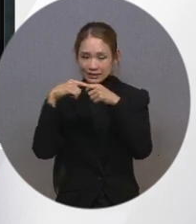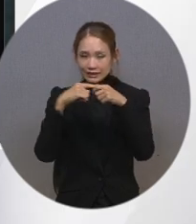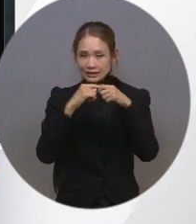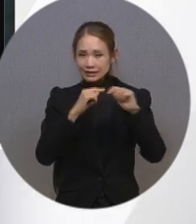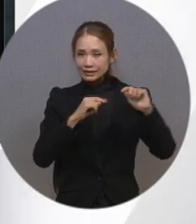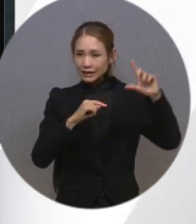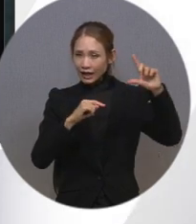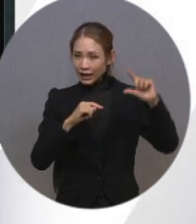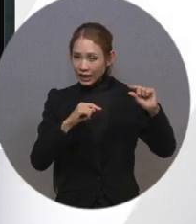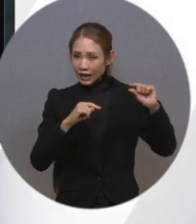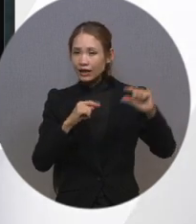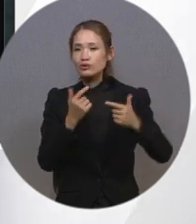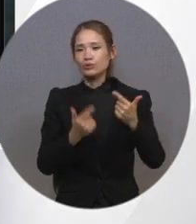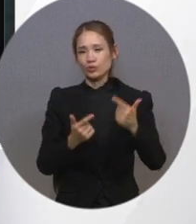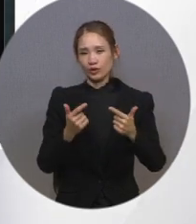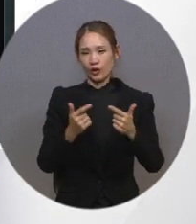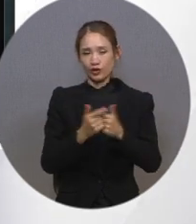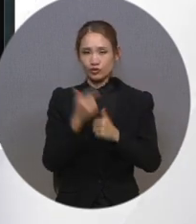투명도 조정